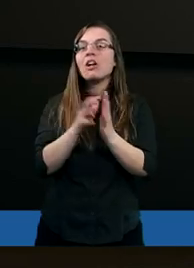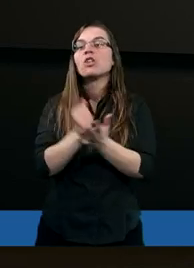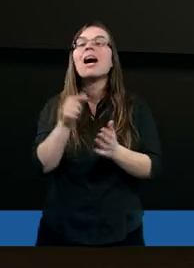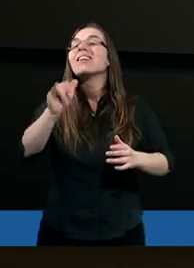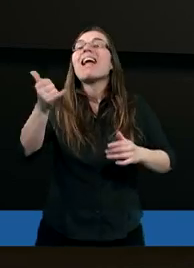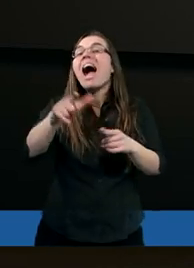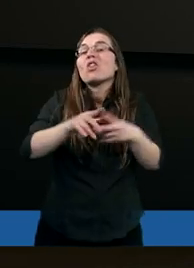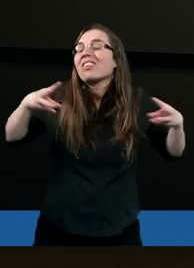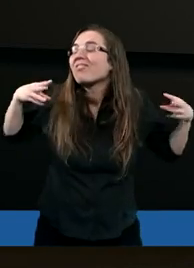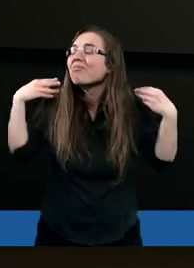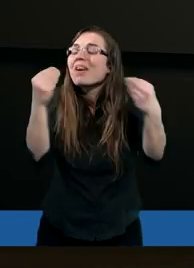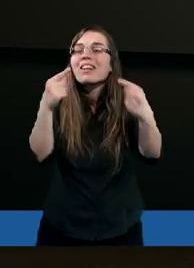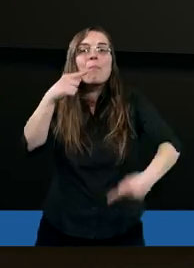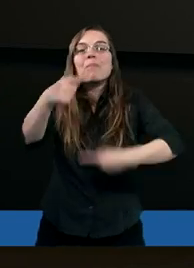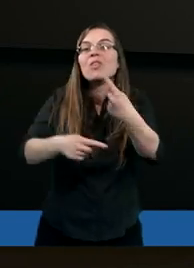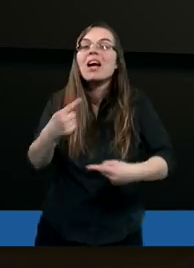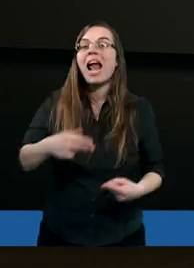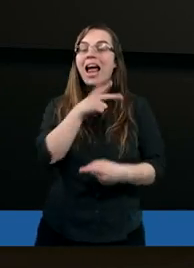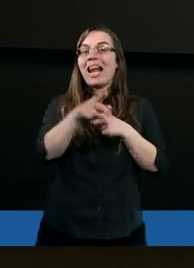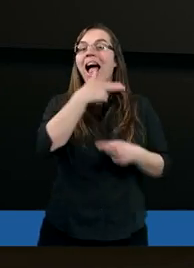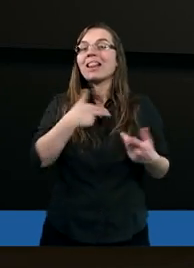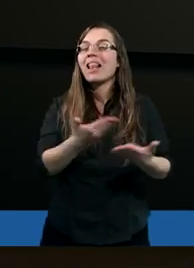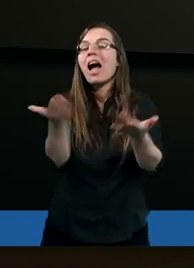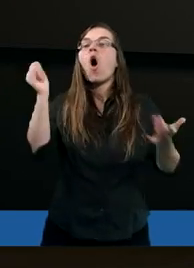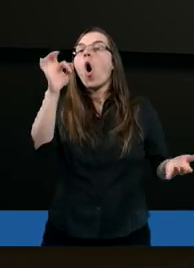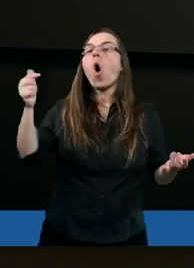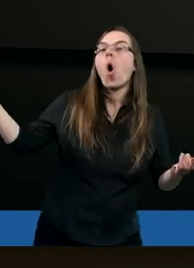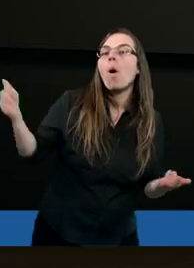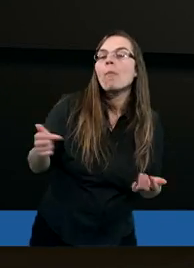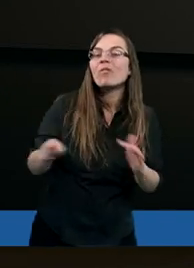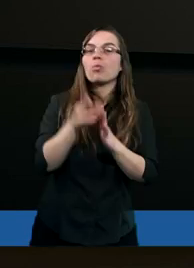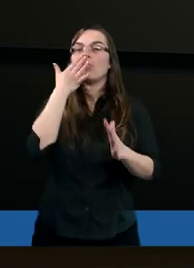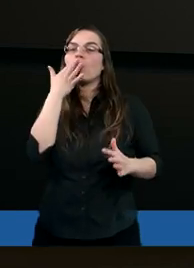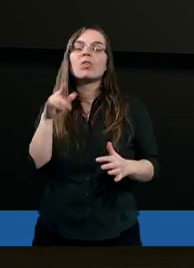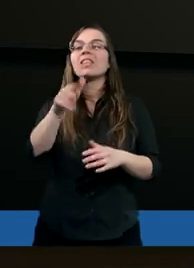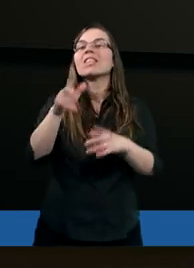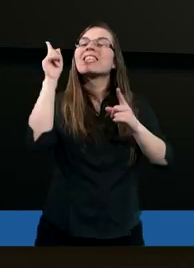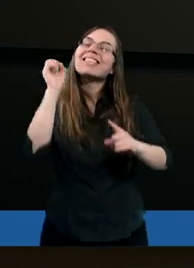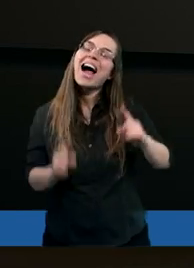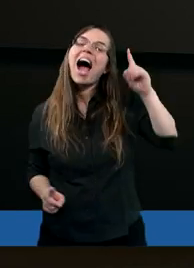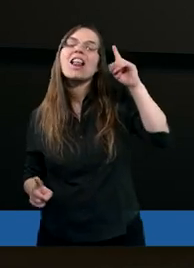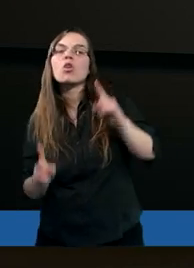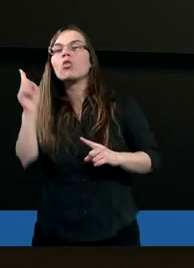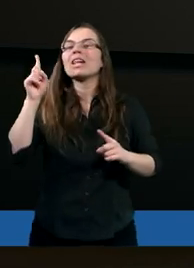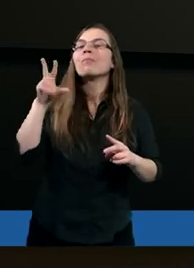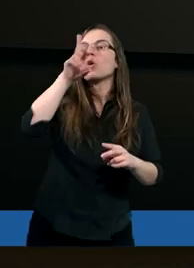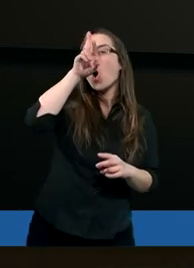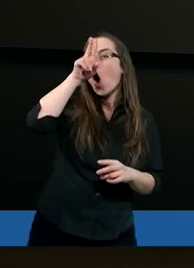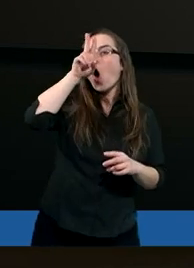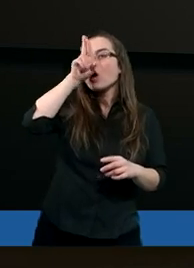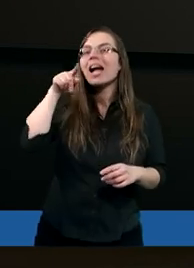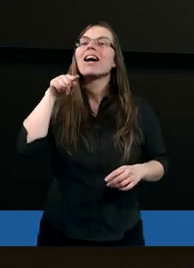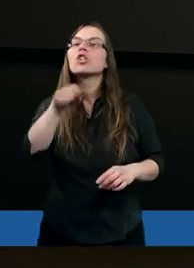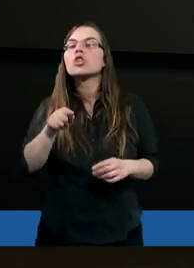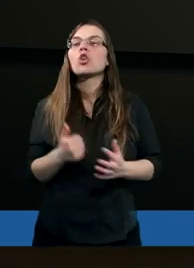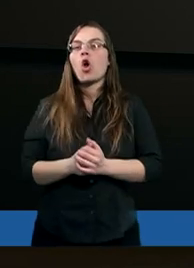to przywilej jest. Nieraz mówimy o obowiązkach. Ja coraz rzadziej kojarzę